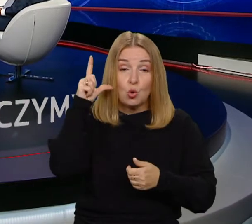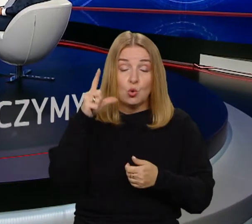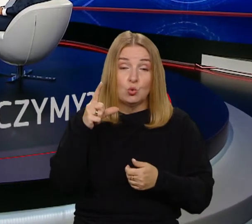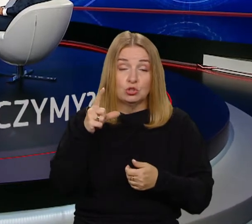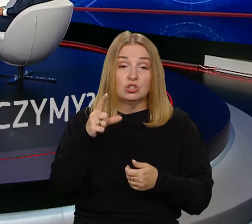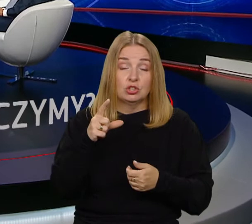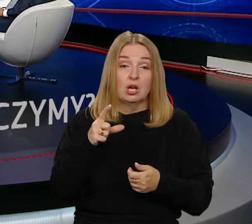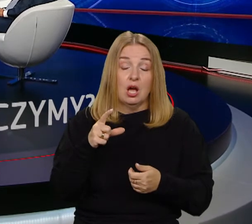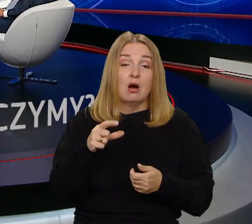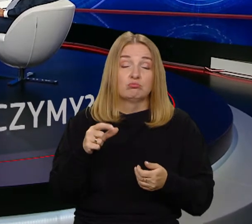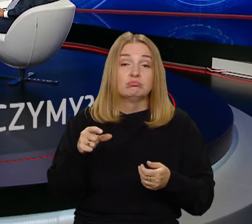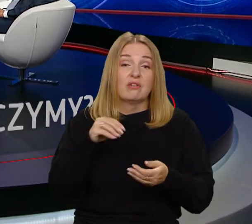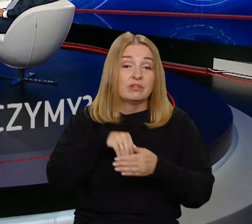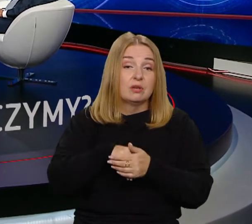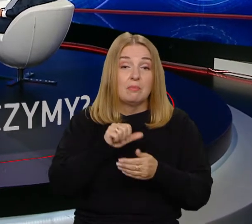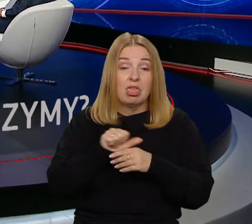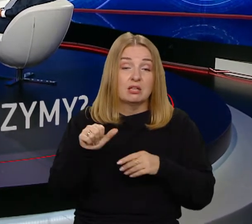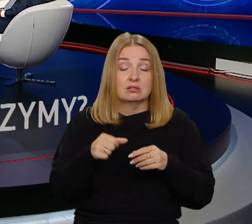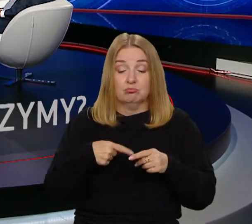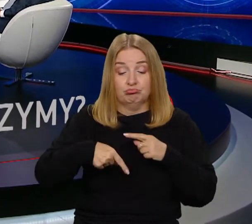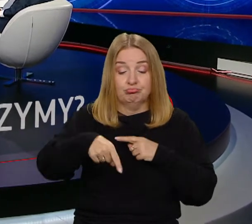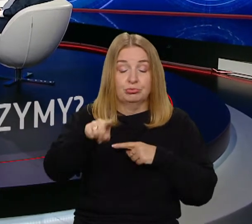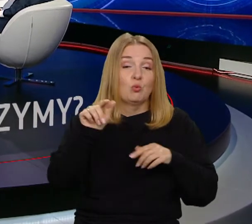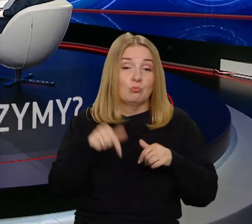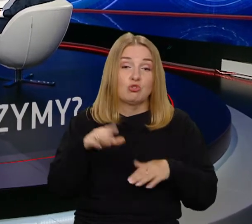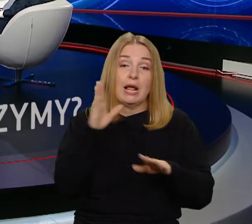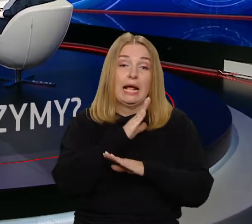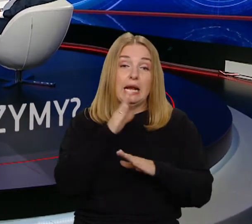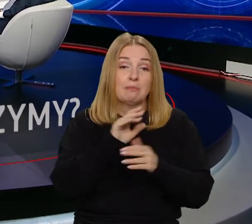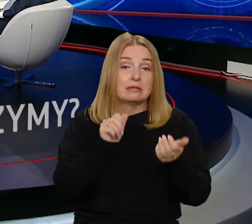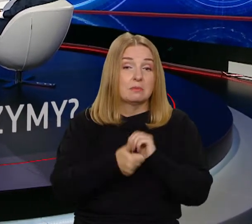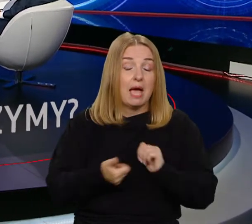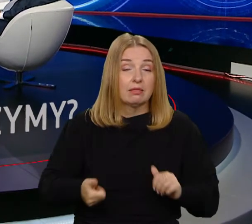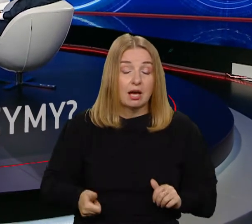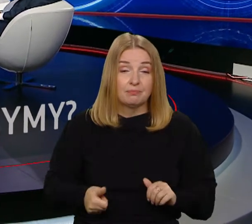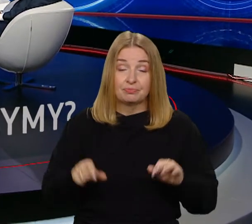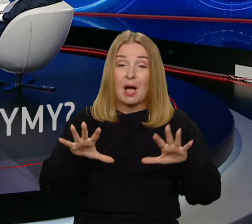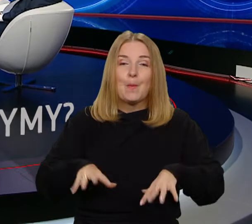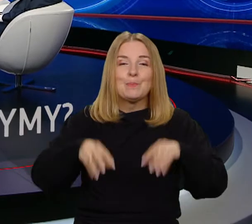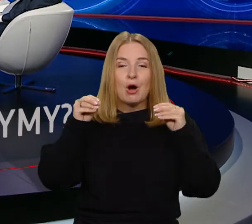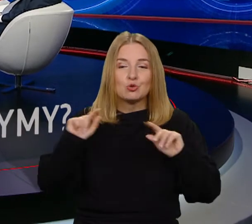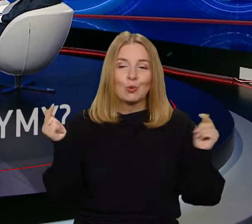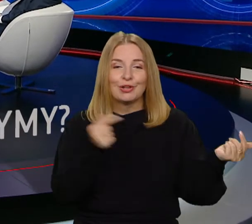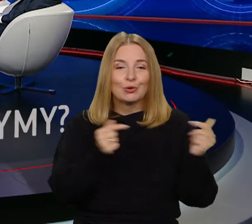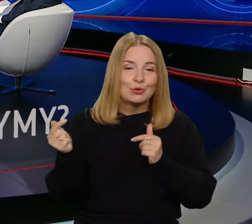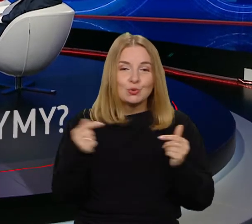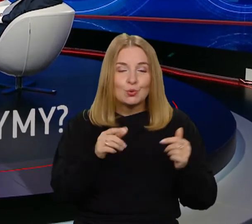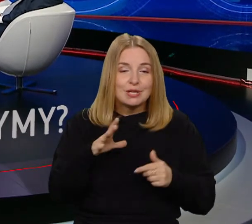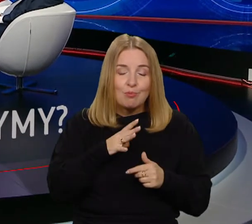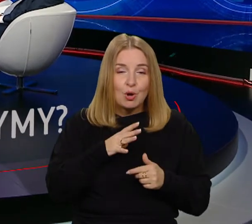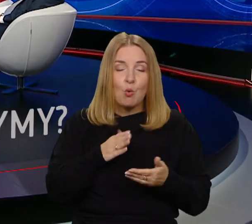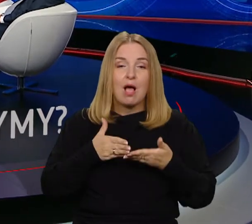zróżnicowane. Natomiast ja myślę, że gdzieś tam na początku naszej dyskusji, kiedy Rady Programowej,